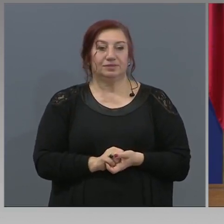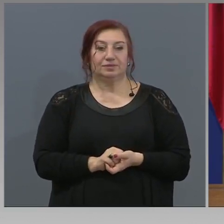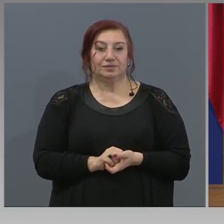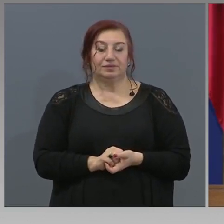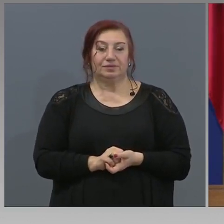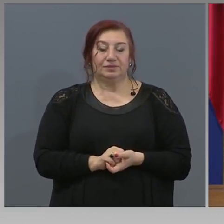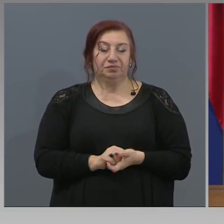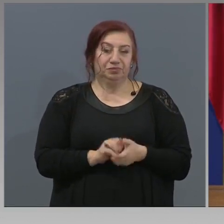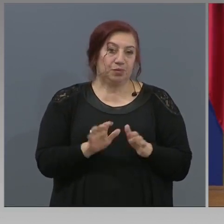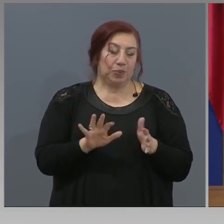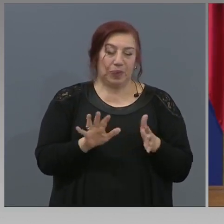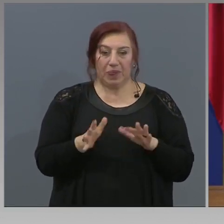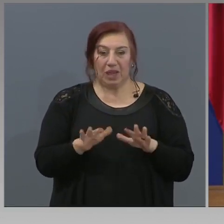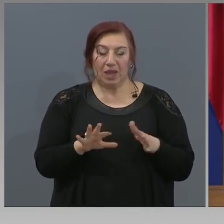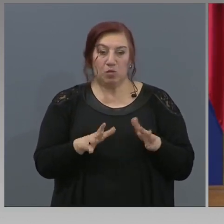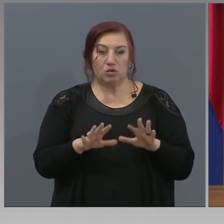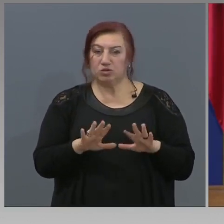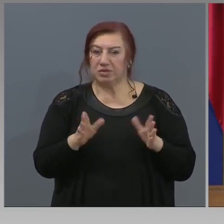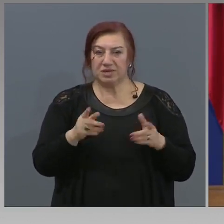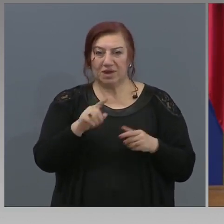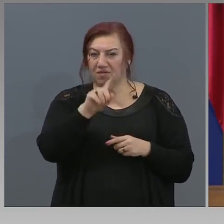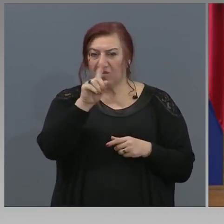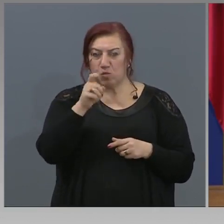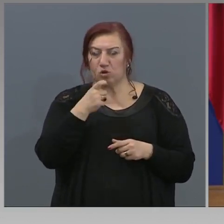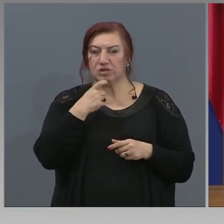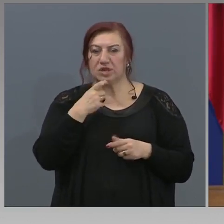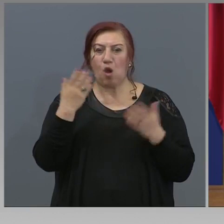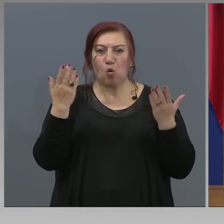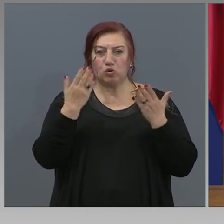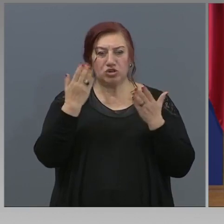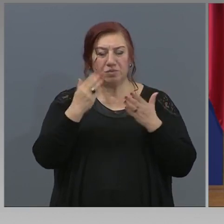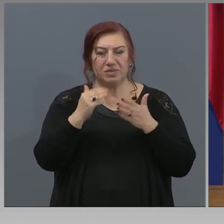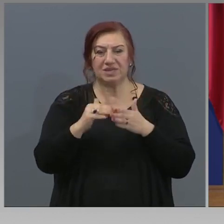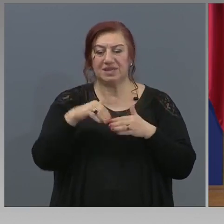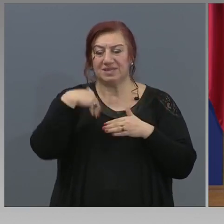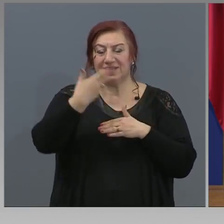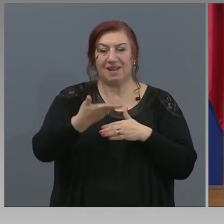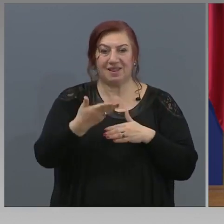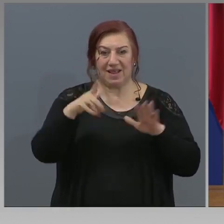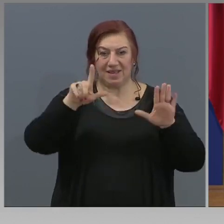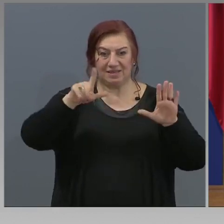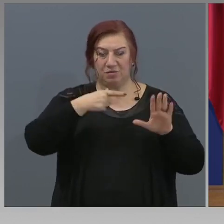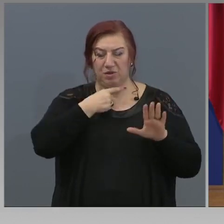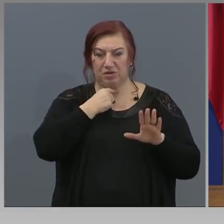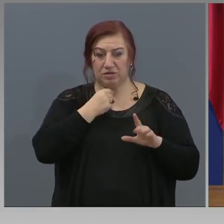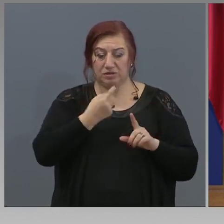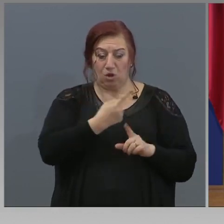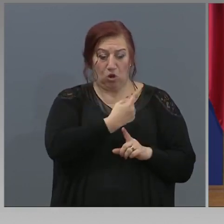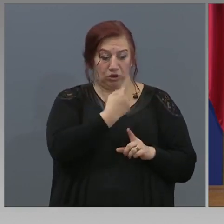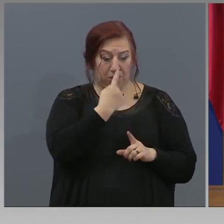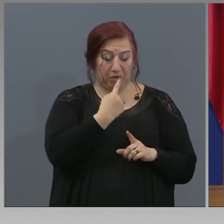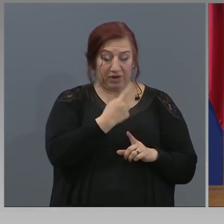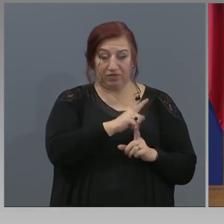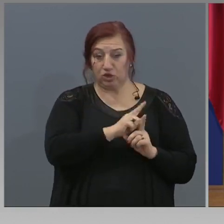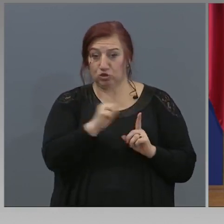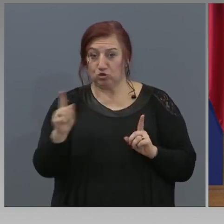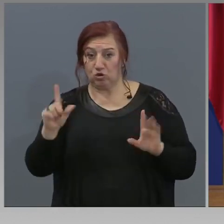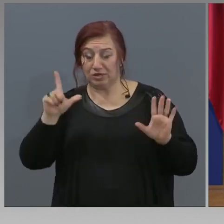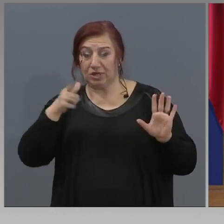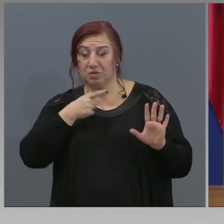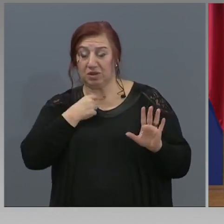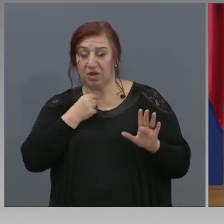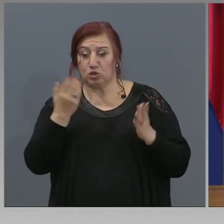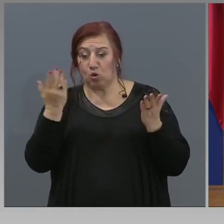Може би става въпрос за учебници след седми клас, тъй като от първи до седми клас учебниците се